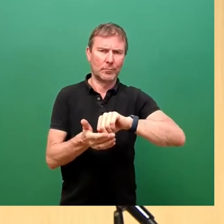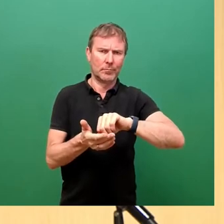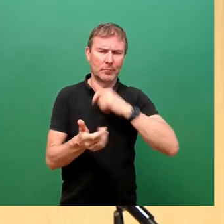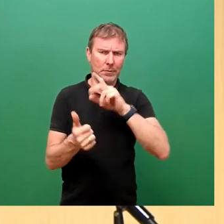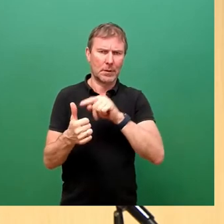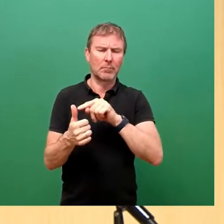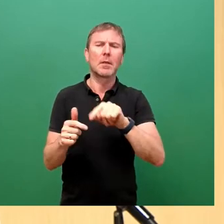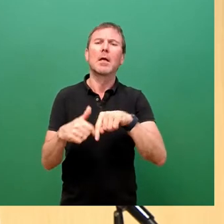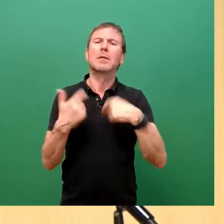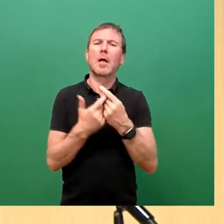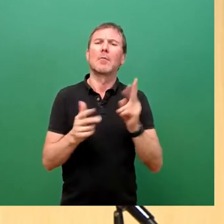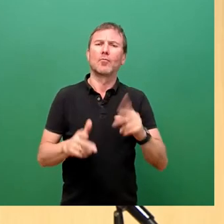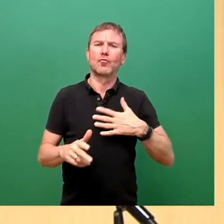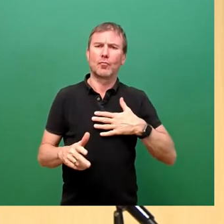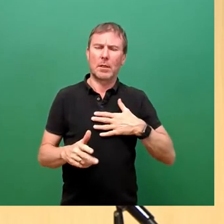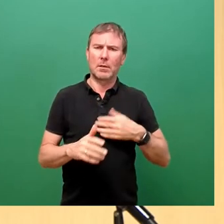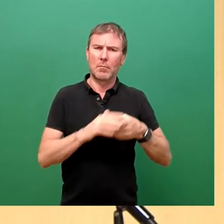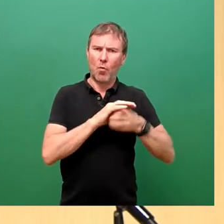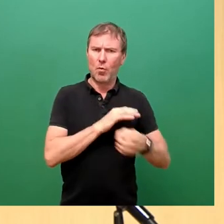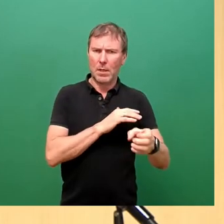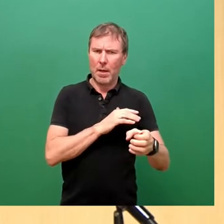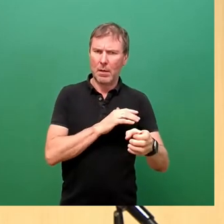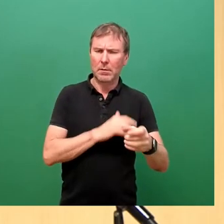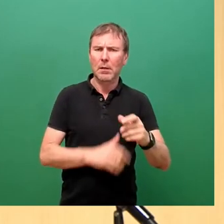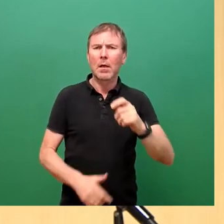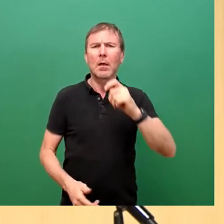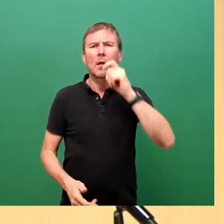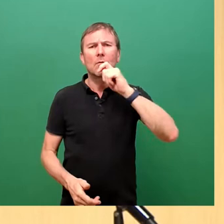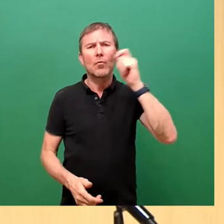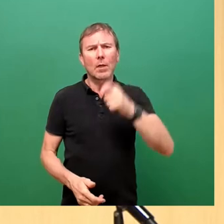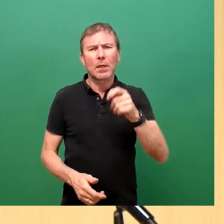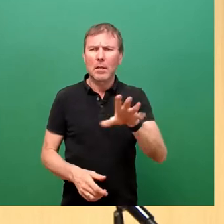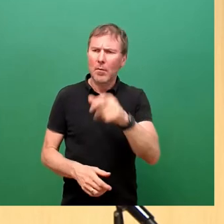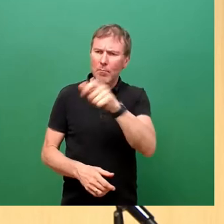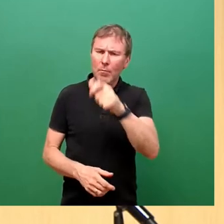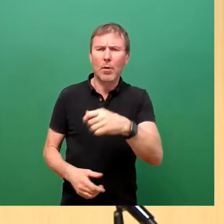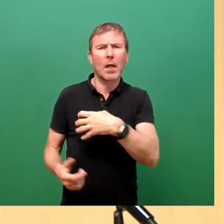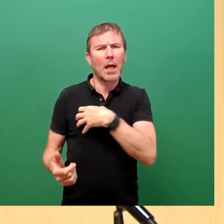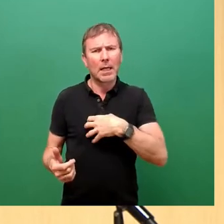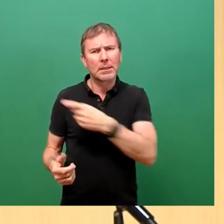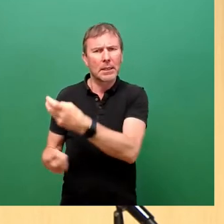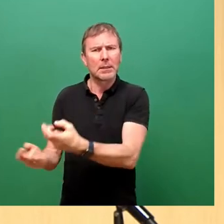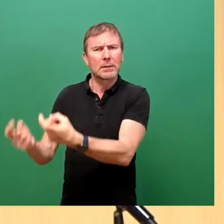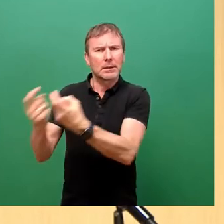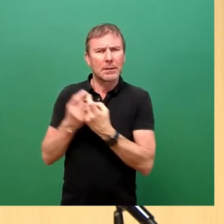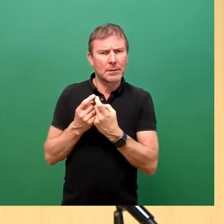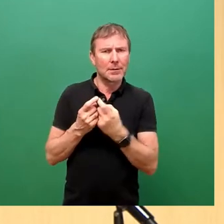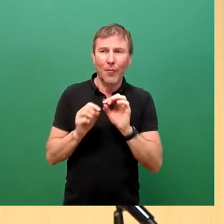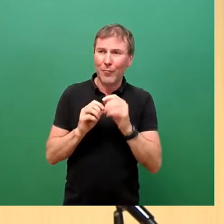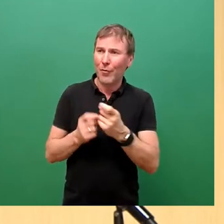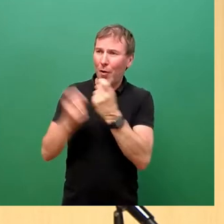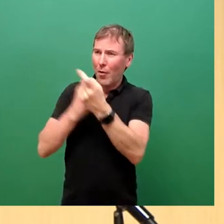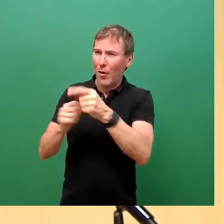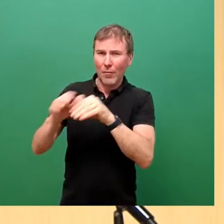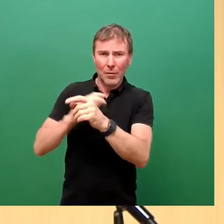Stadt untergebracht haben. Was die ukrainischen Mitbürger aus Dresden für ihre Landsleute leisten, lässt sich kaum in